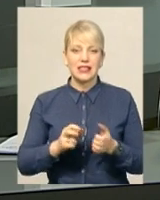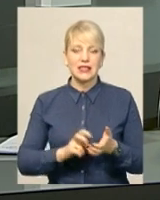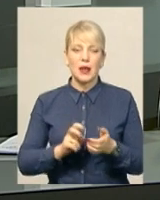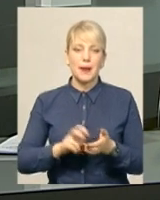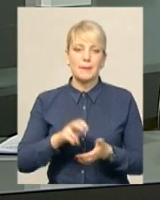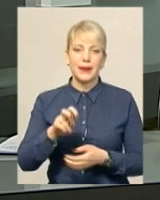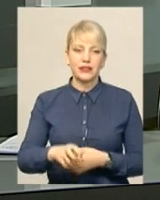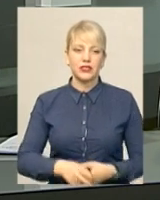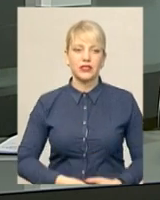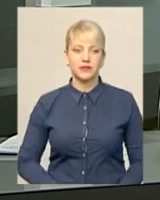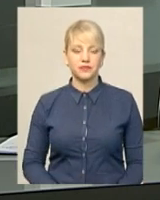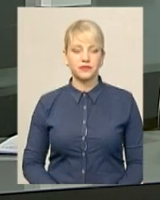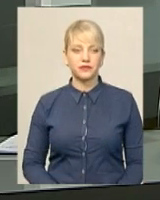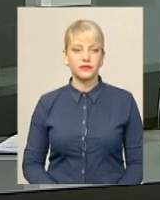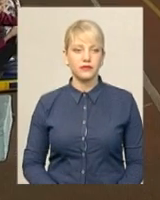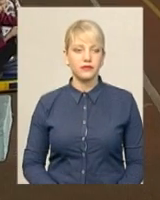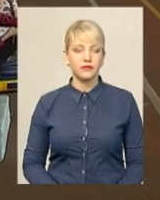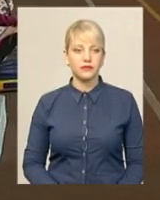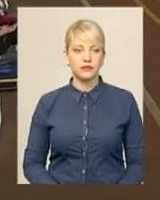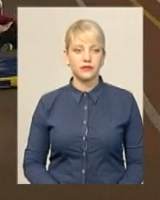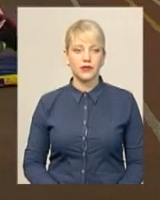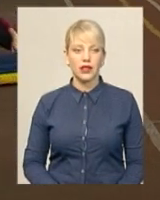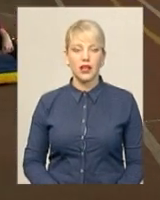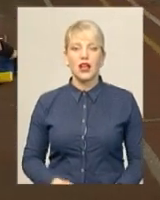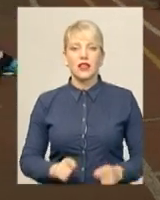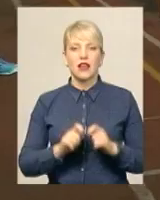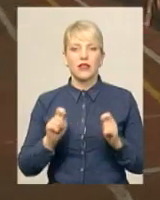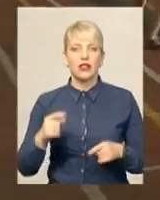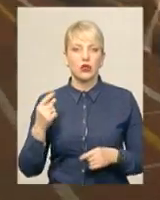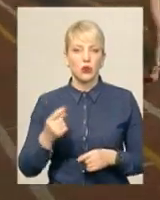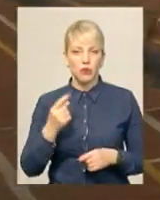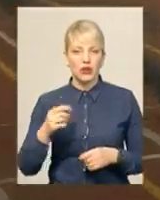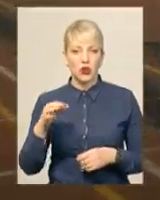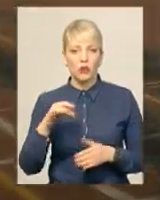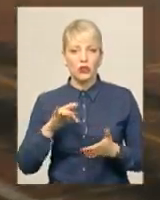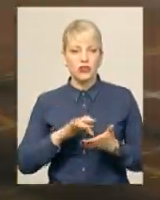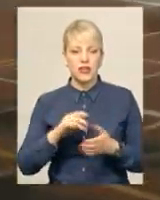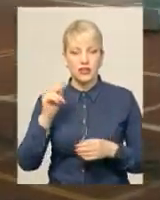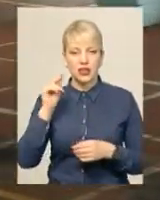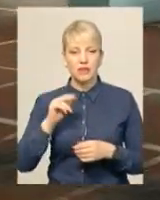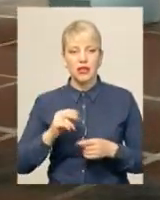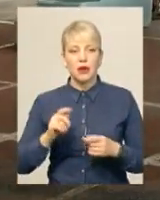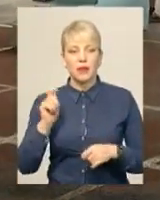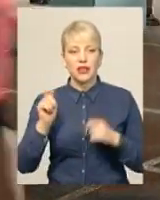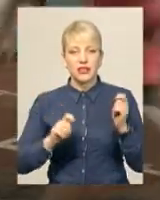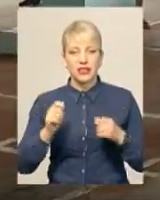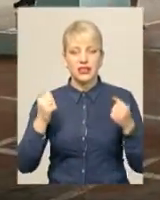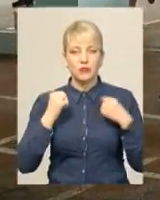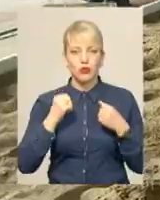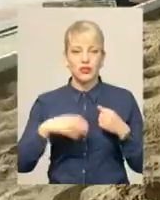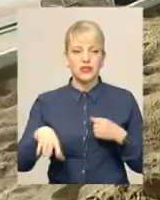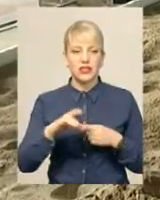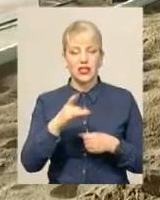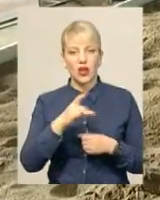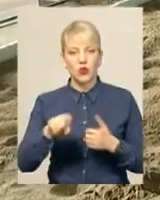старт у сюжеті Світлани Поробок. На відкриту першість обласного центру фізичної виховання учнівській молоді приїздять спортсмени з усіх